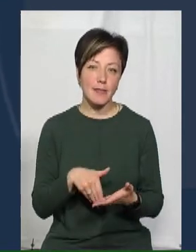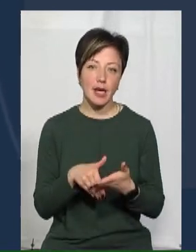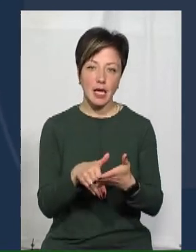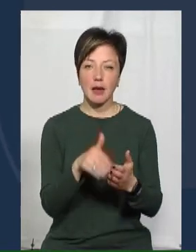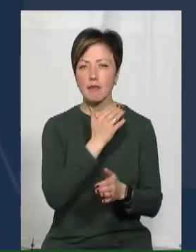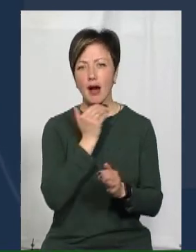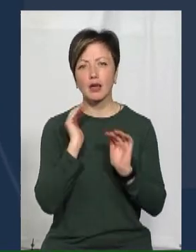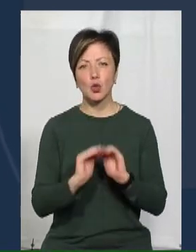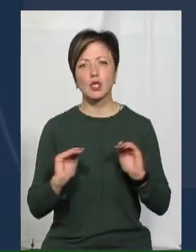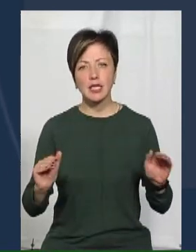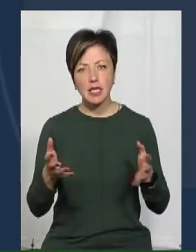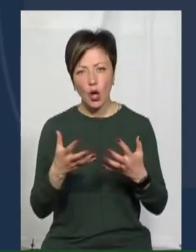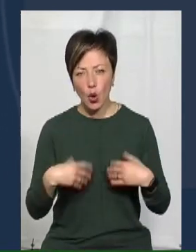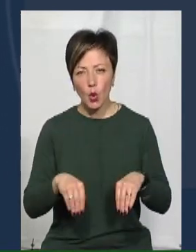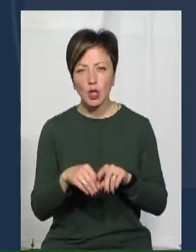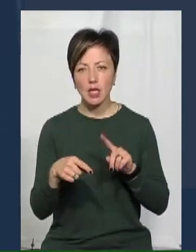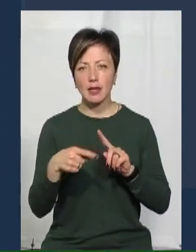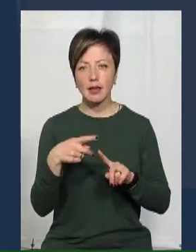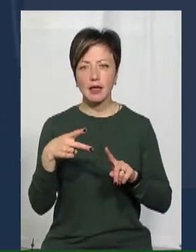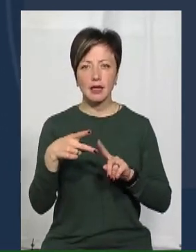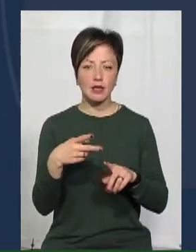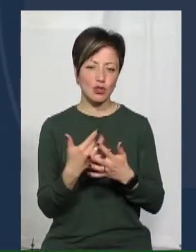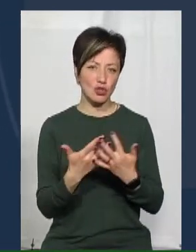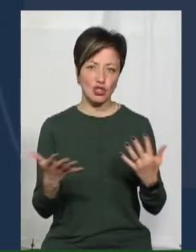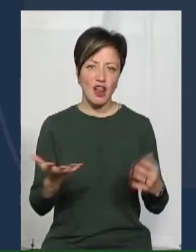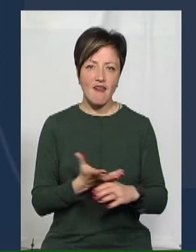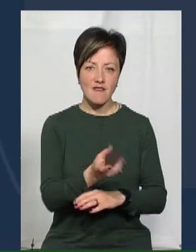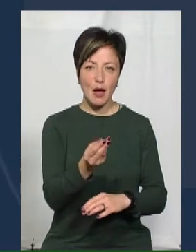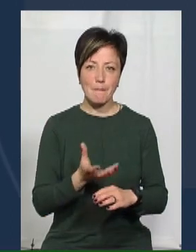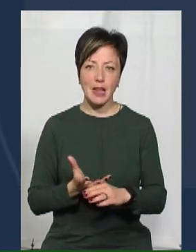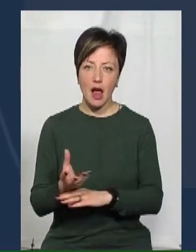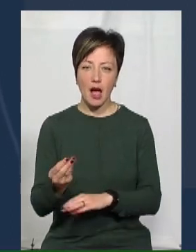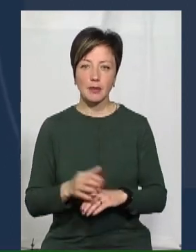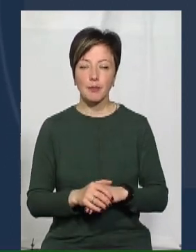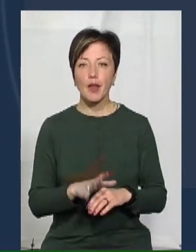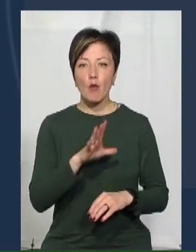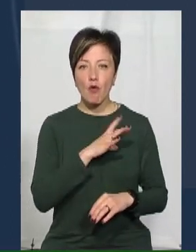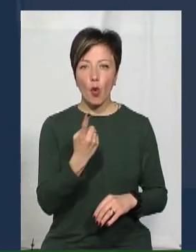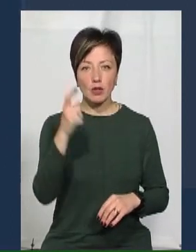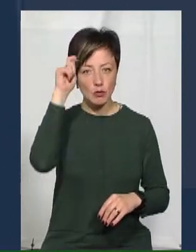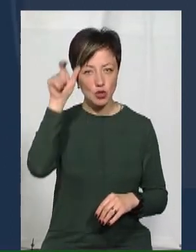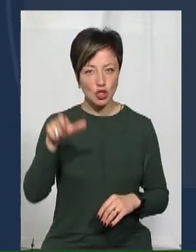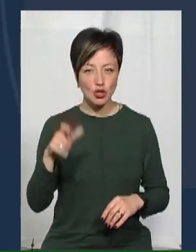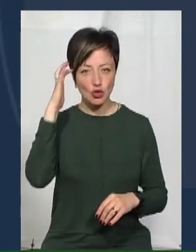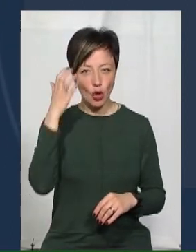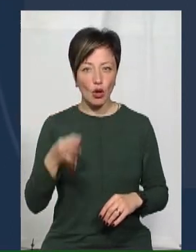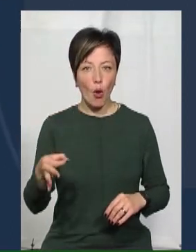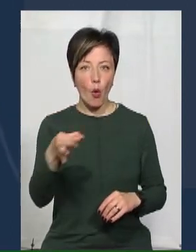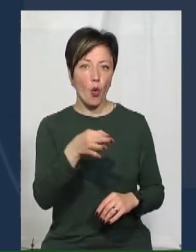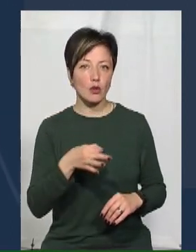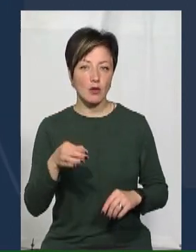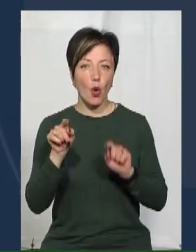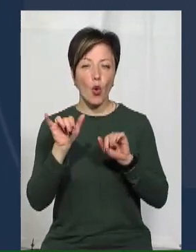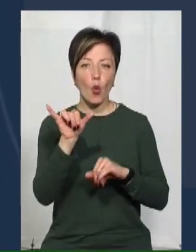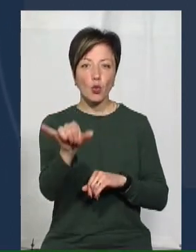багатодітних родин, так і інші виплати. Жив такий Володя з Чорного острова. Також в нього там, якщо не